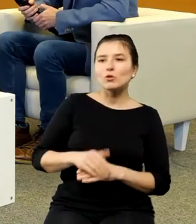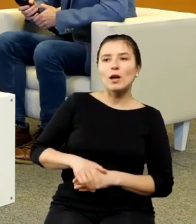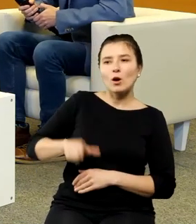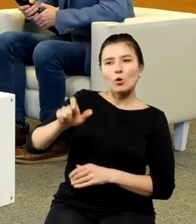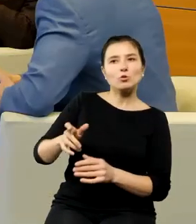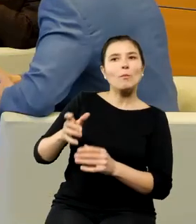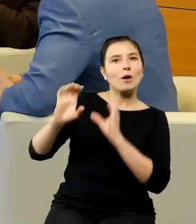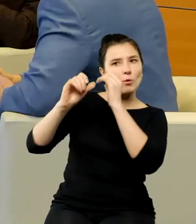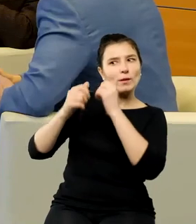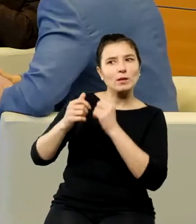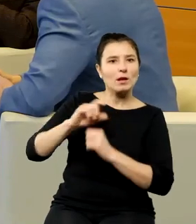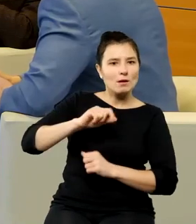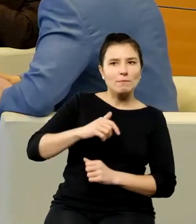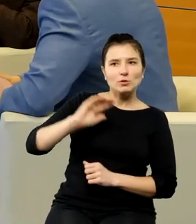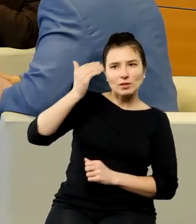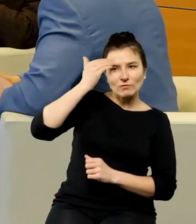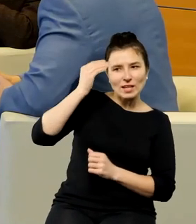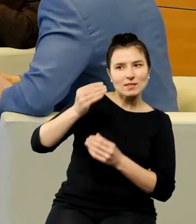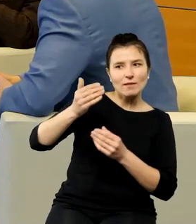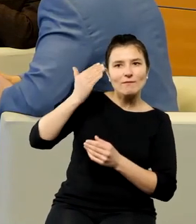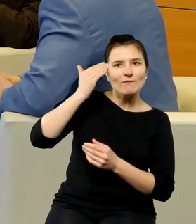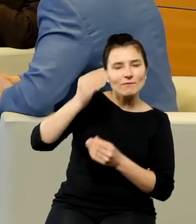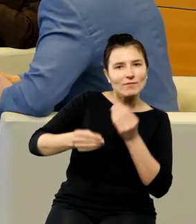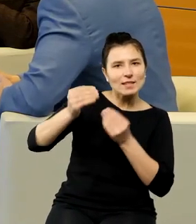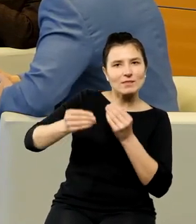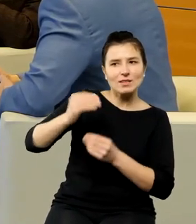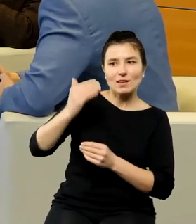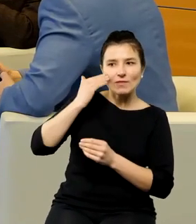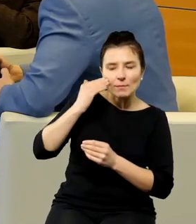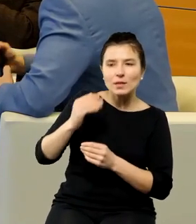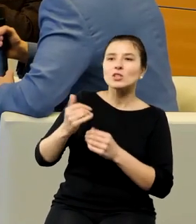więcej i że można na coraz nowe sposoby go popularyzować.